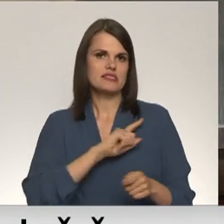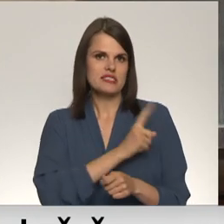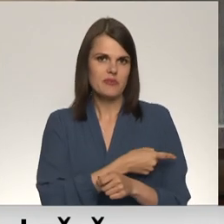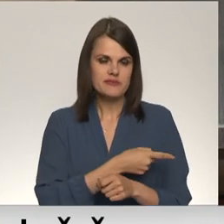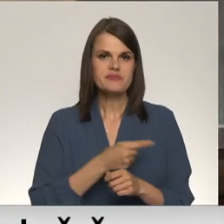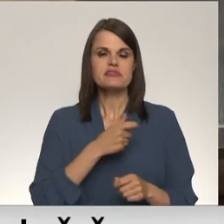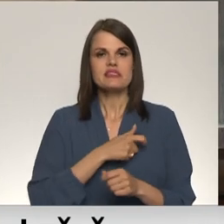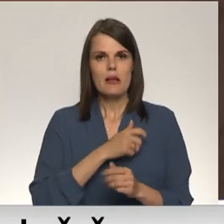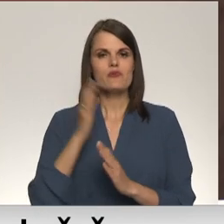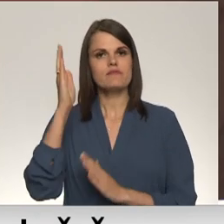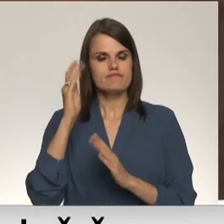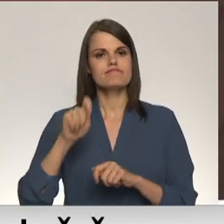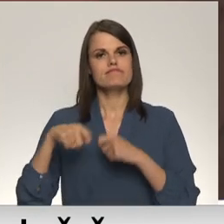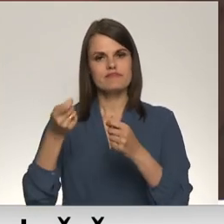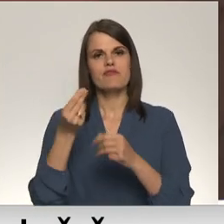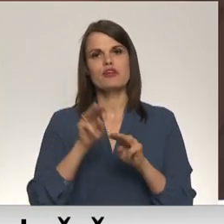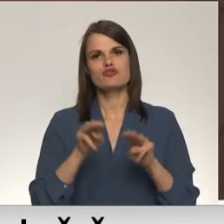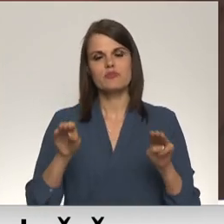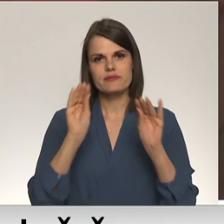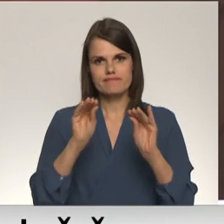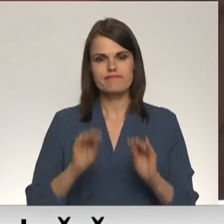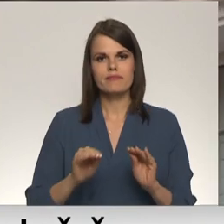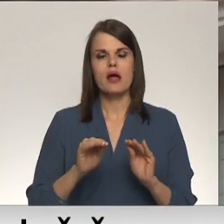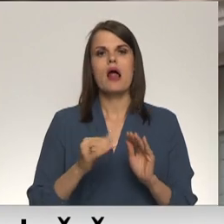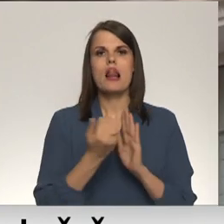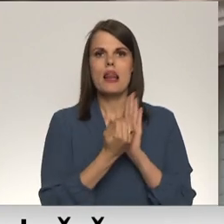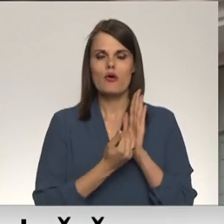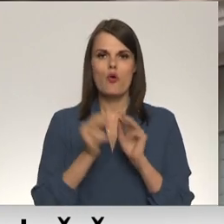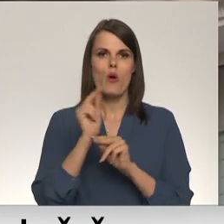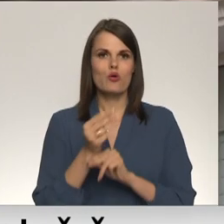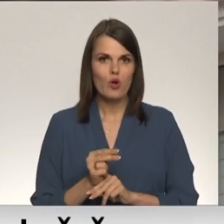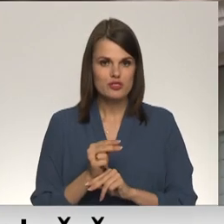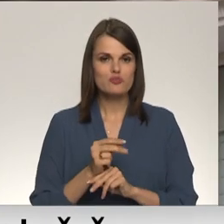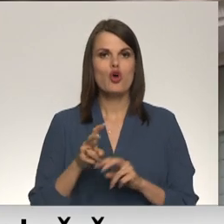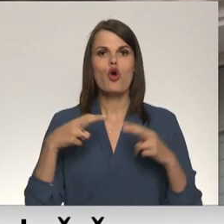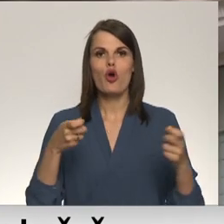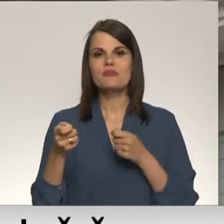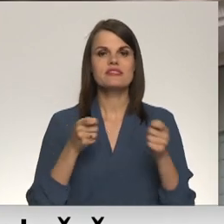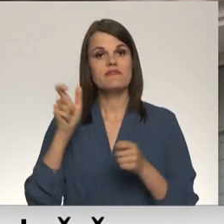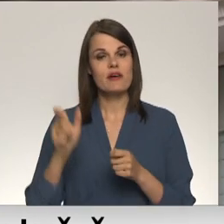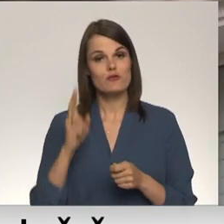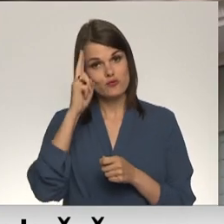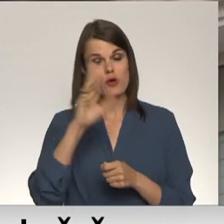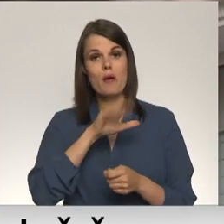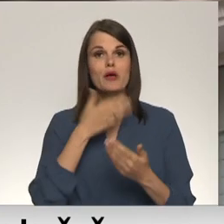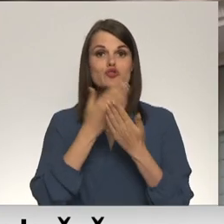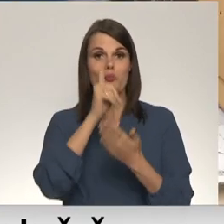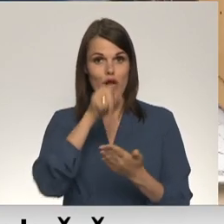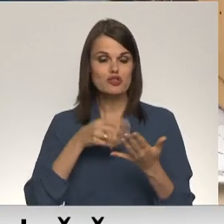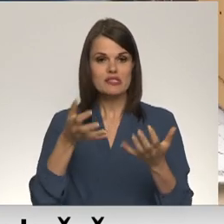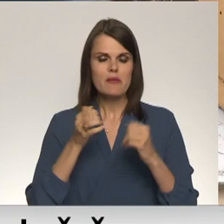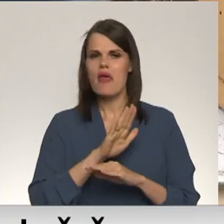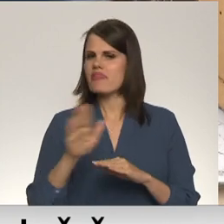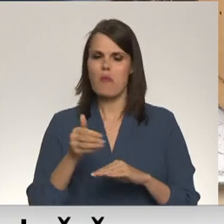balsu vairākumu lēmu uzdot Finanšu ministrijā izstrādāt likuma grozījums. Komisijas vadītājs solī, ka pēc priekšlikuma saņemšanas nebūs